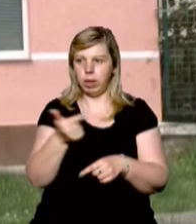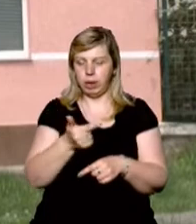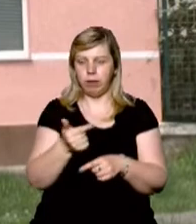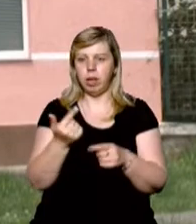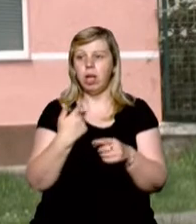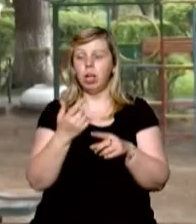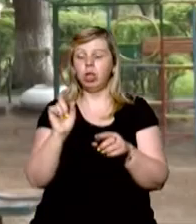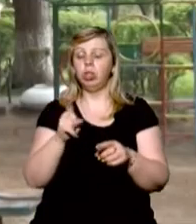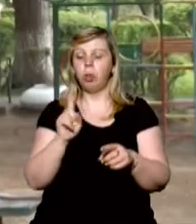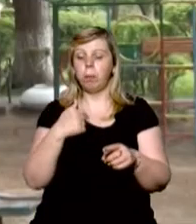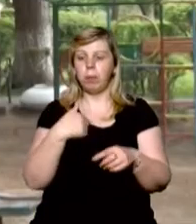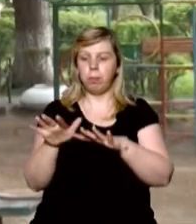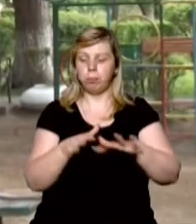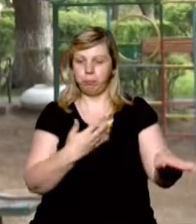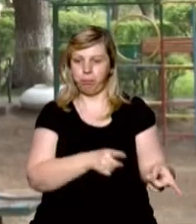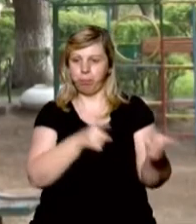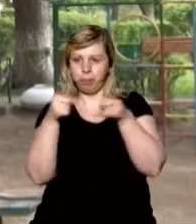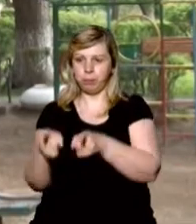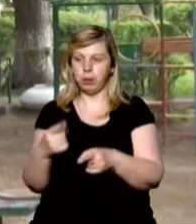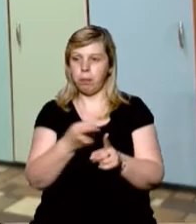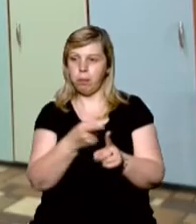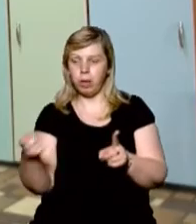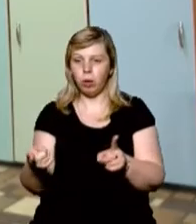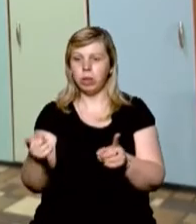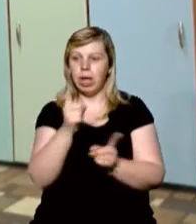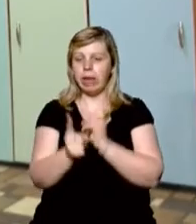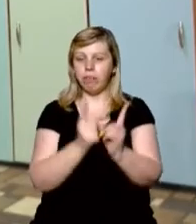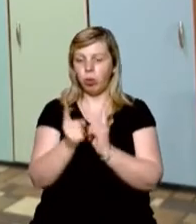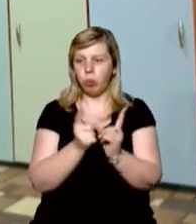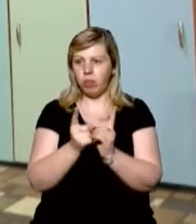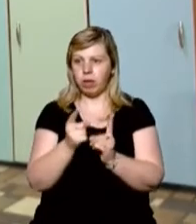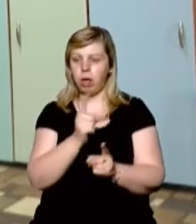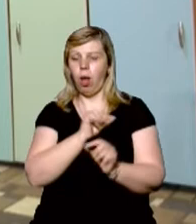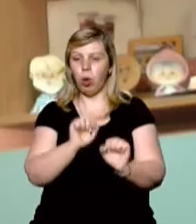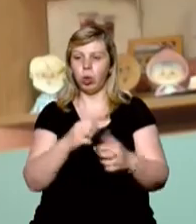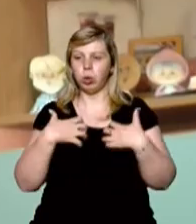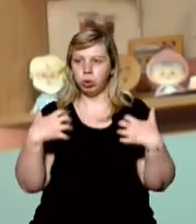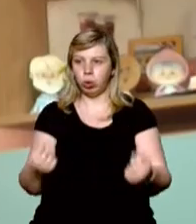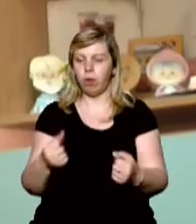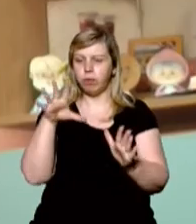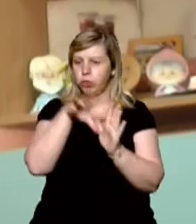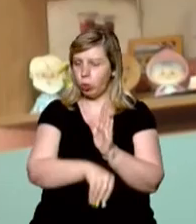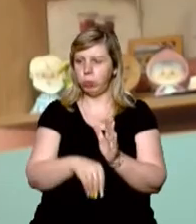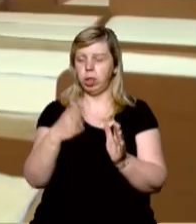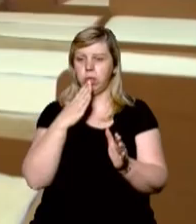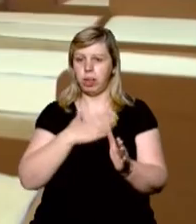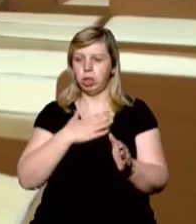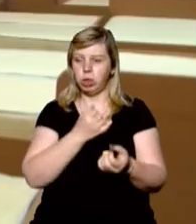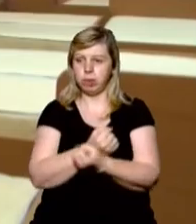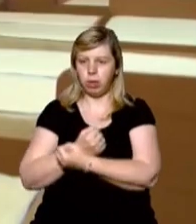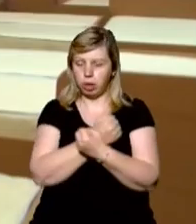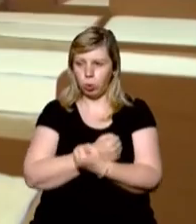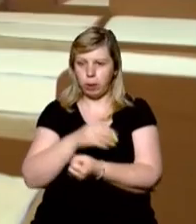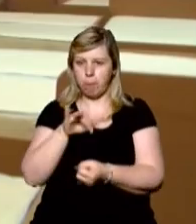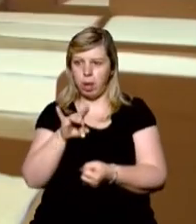могли пройти цей перехідний період реформування охорони здоров'я, в тому числі нашого закладу і